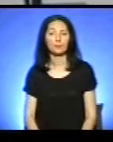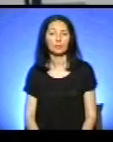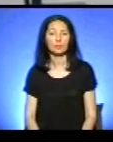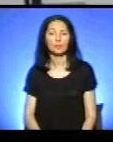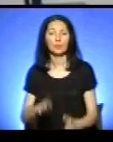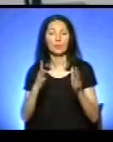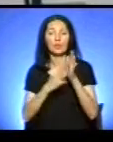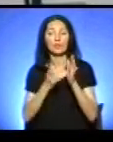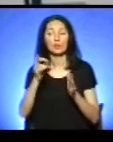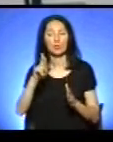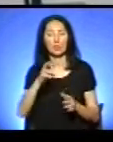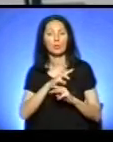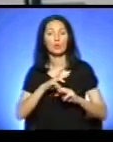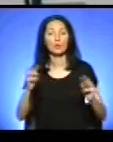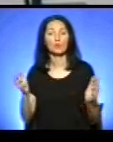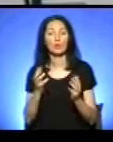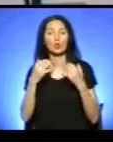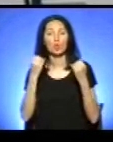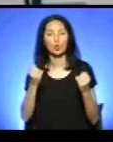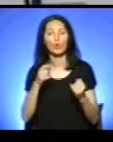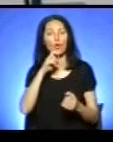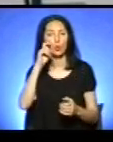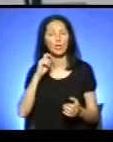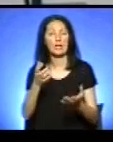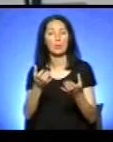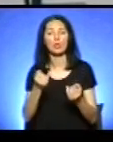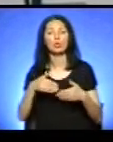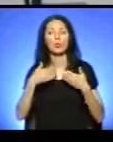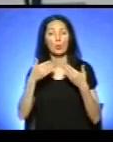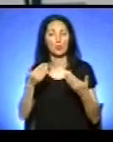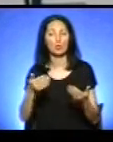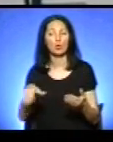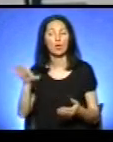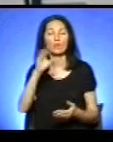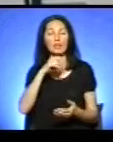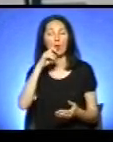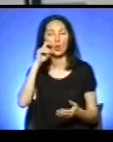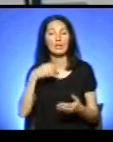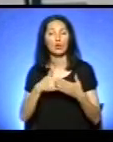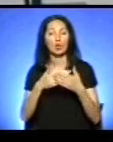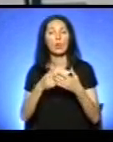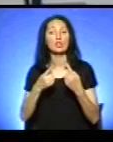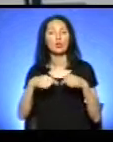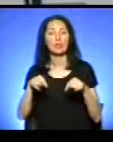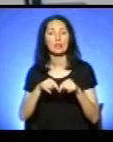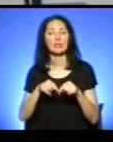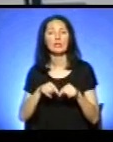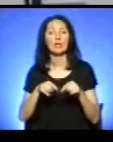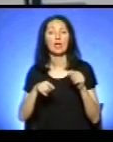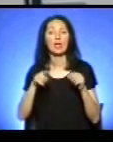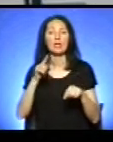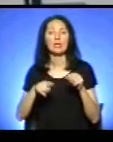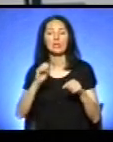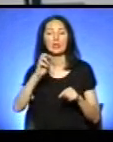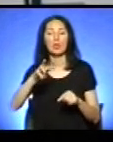9 серпня Міністерство охорони здоров'я України прийняло пропозицію Всеукраїнської громадської організації рідкісні імунні